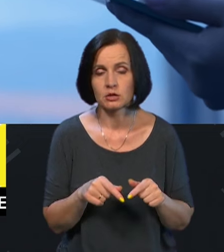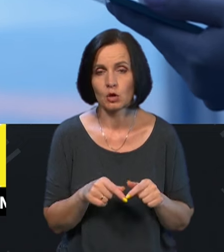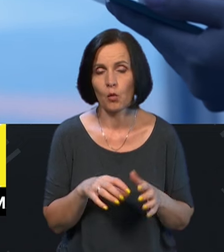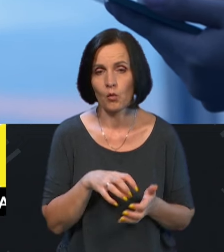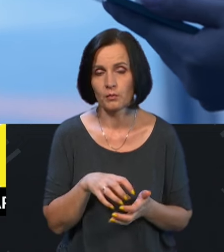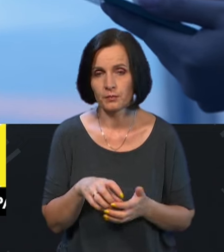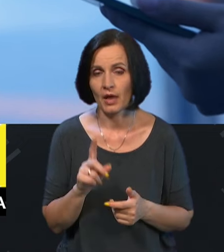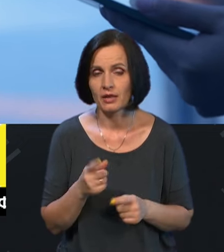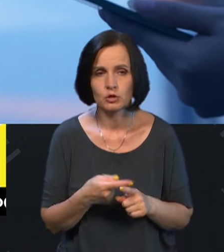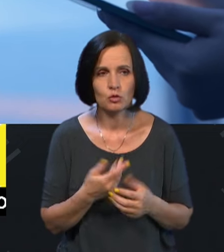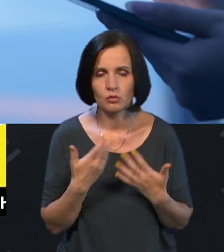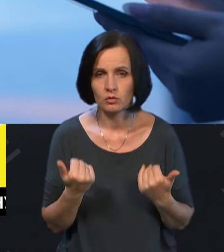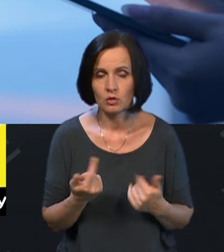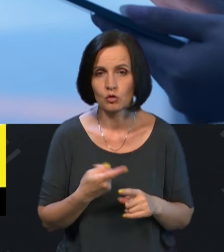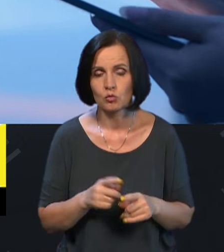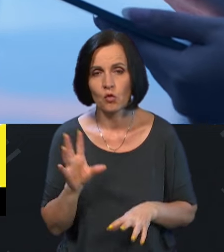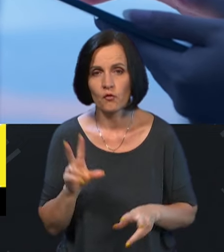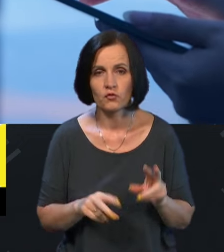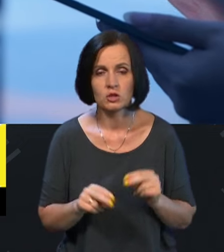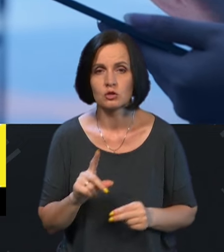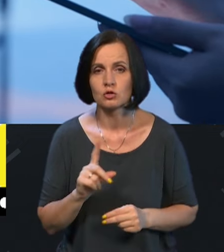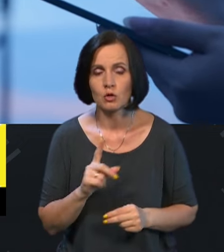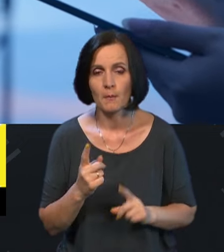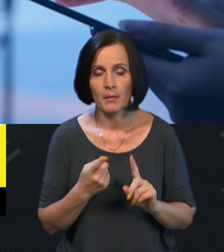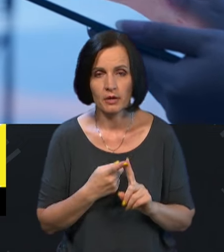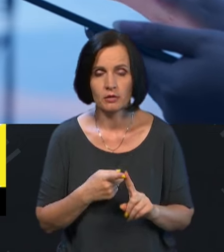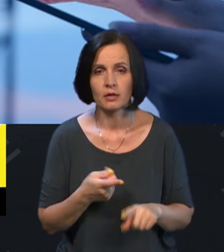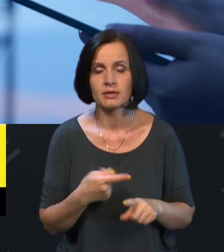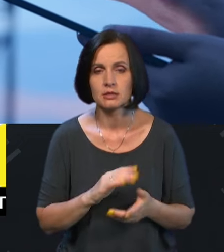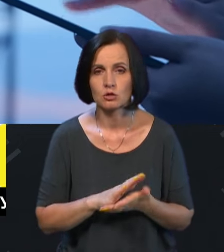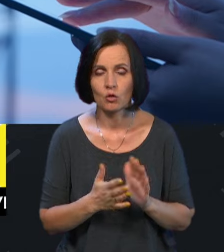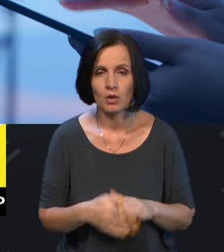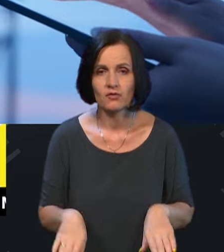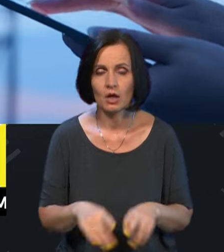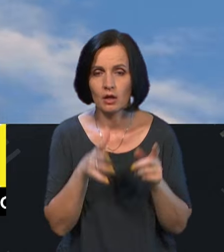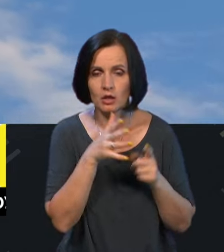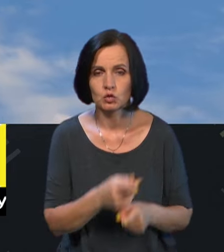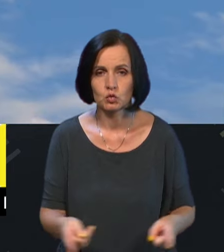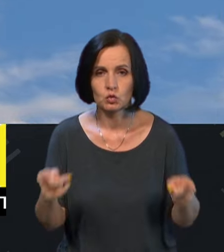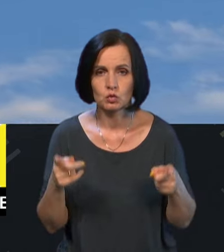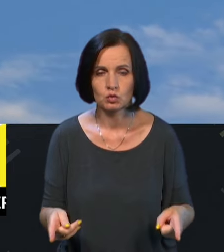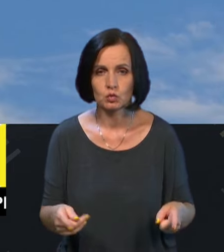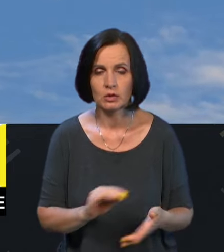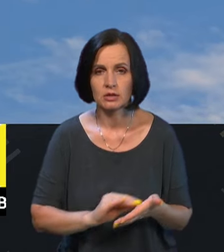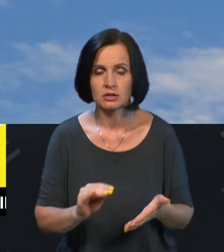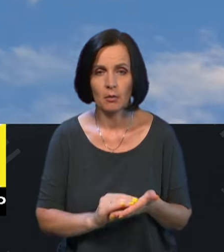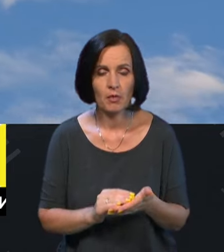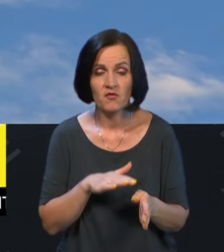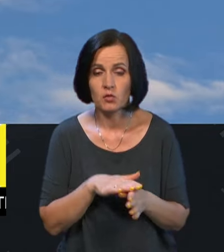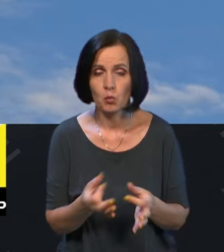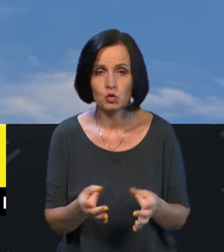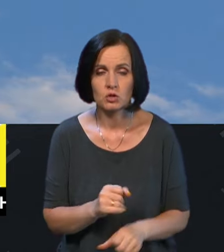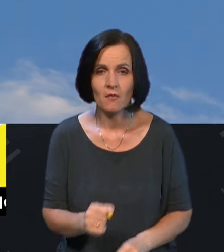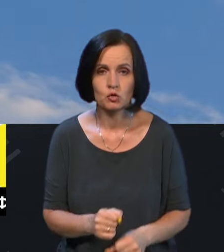цього нема. Тому я вважаю, що, по-перше, ці умови в такі сроки, які записано виконати, просто